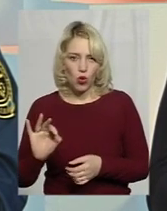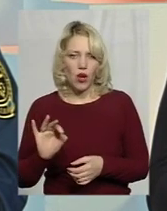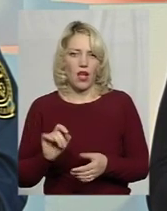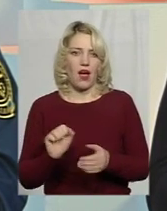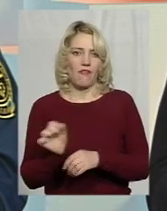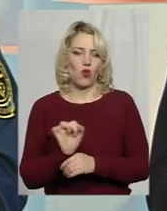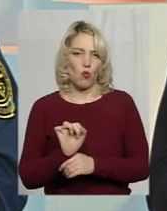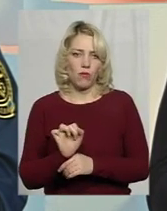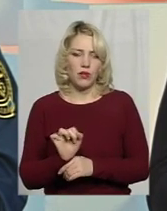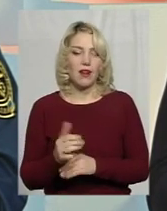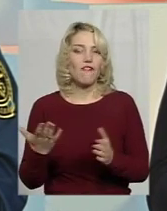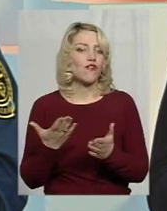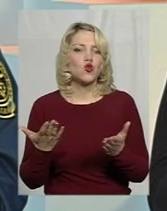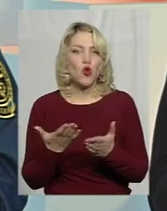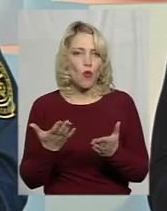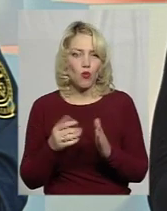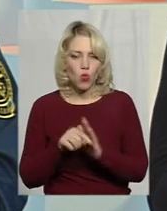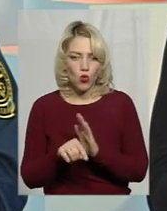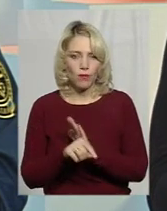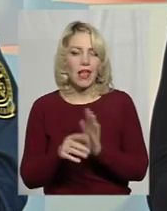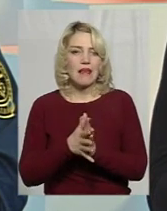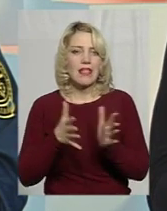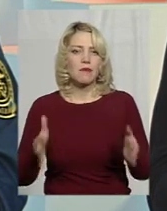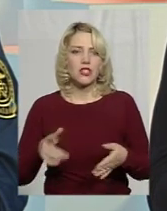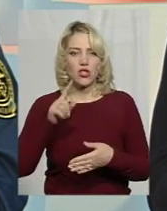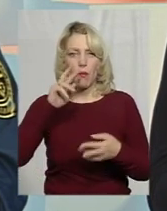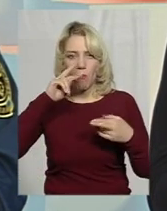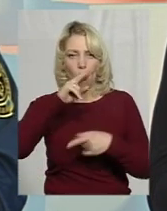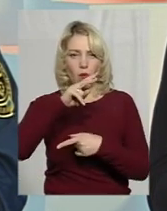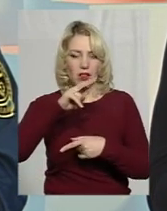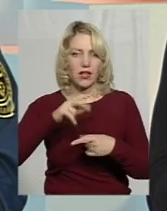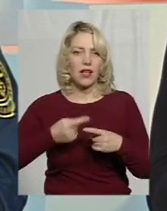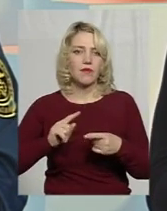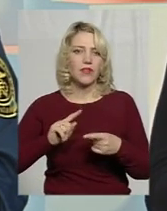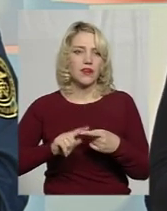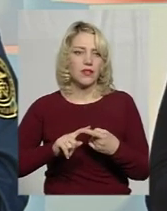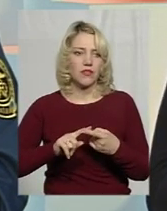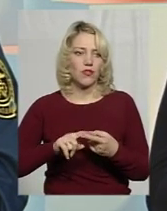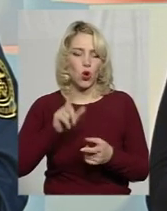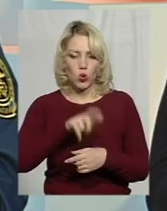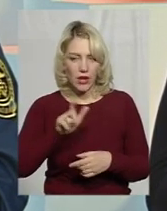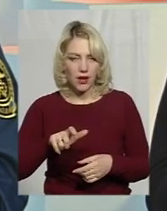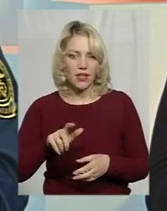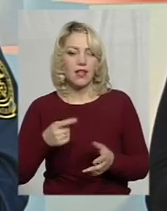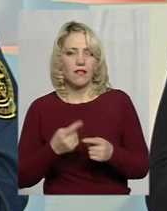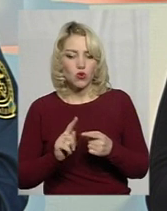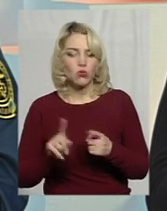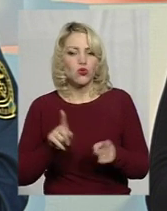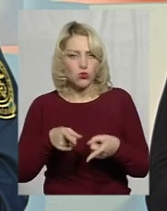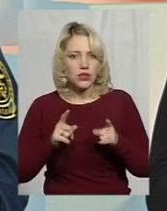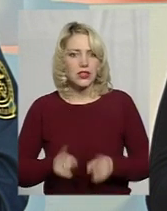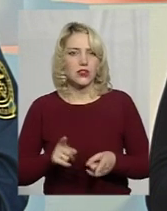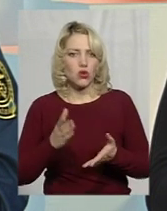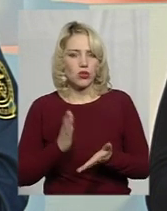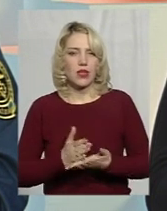І в чому найбільша помилка заключається людей? В тому, що дійсно є